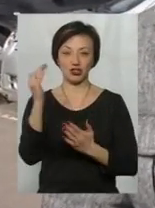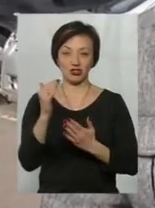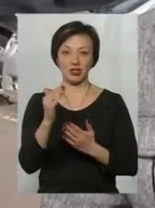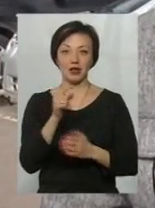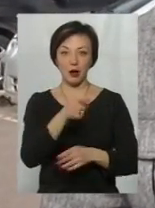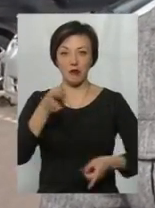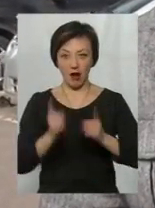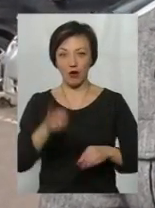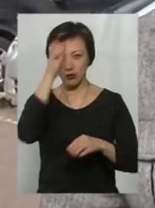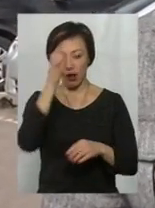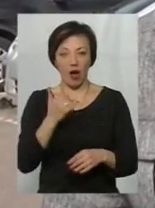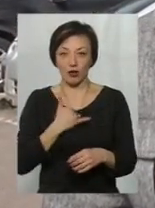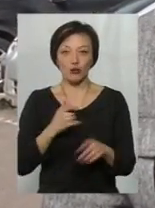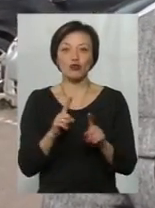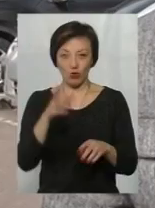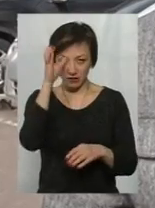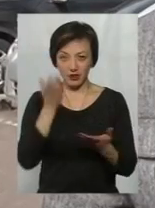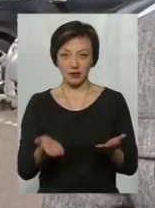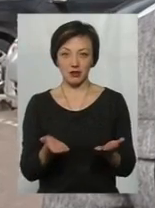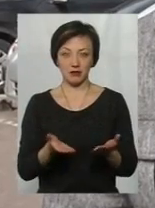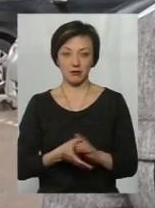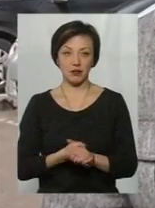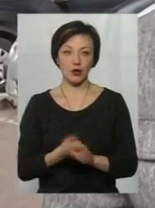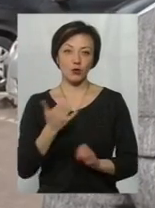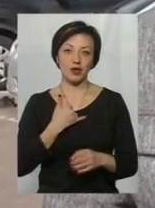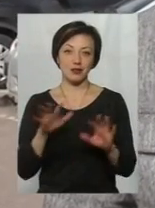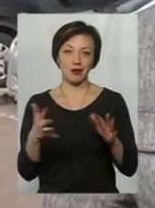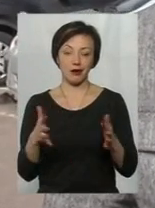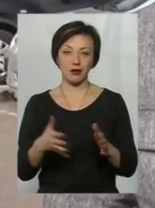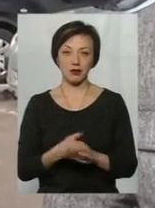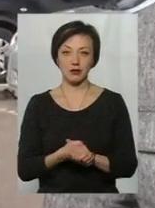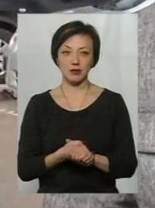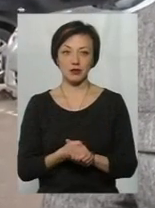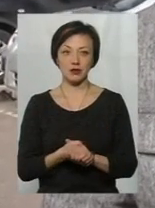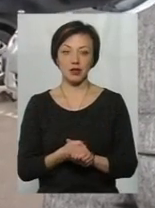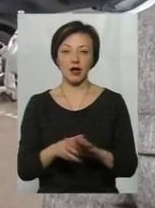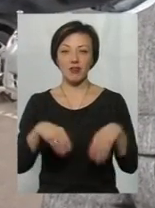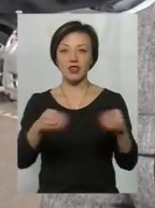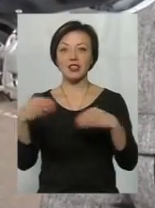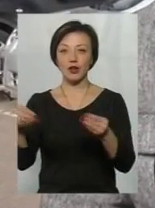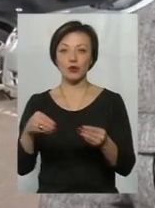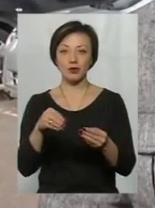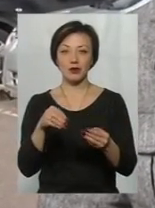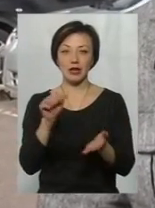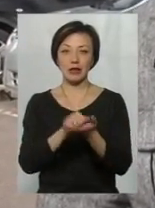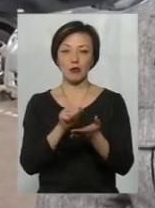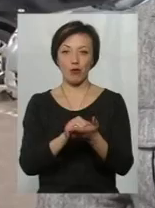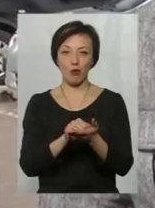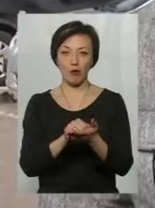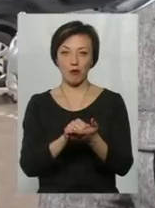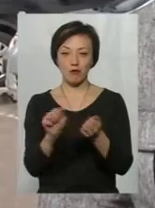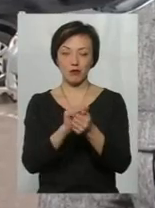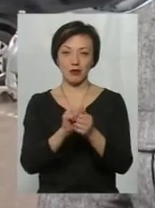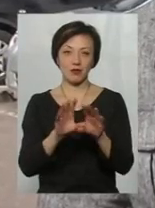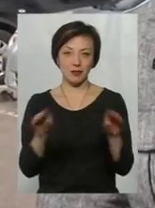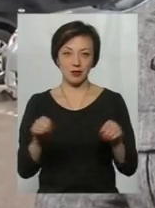І там реальна освіта. А в нашого освіта? Нас так, видають корочку диплом і все. Ви